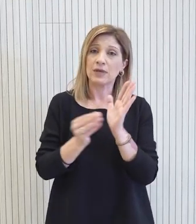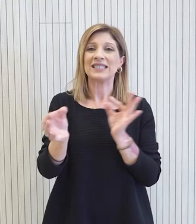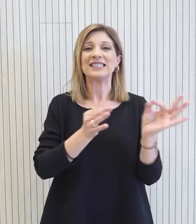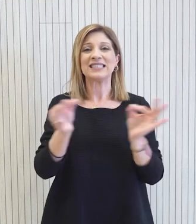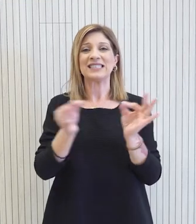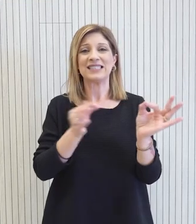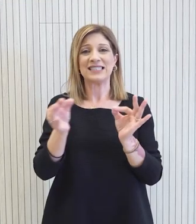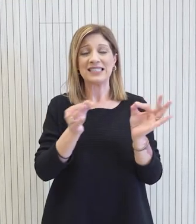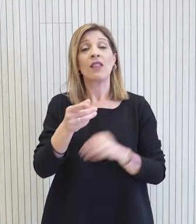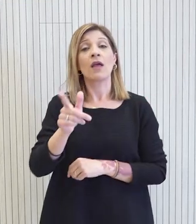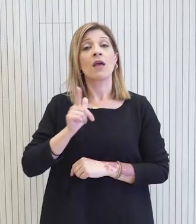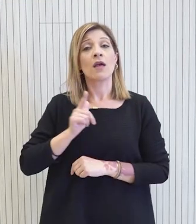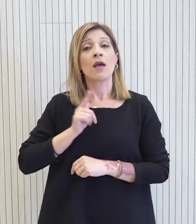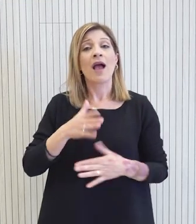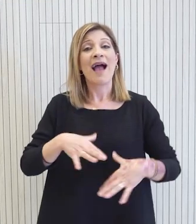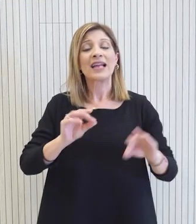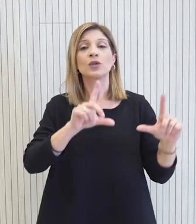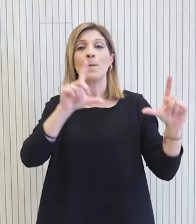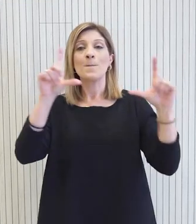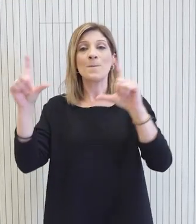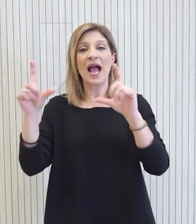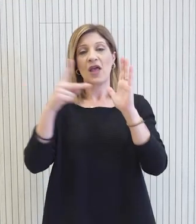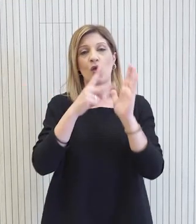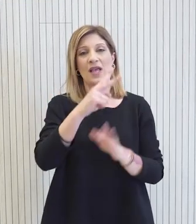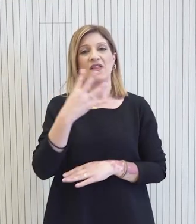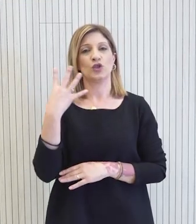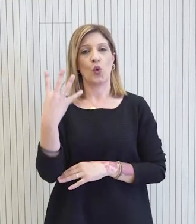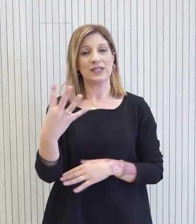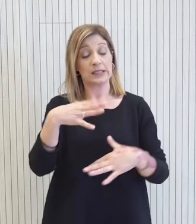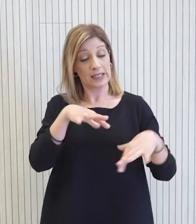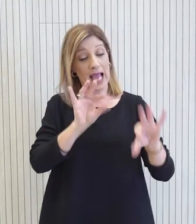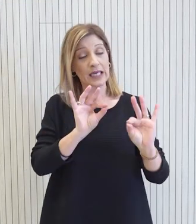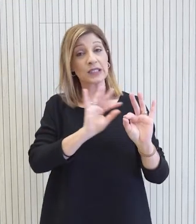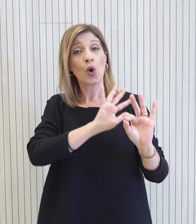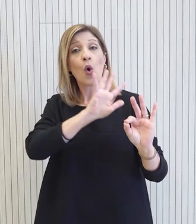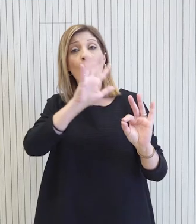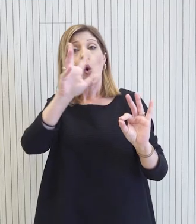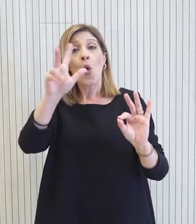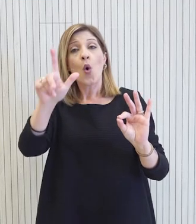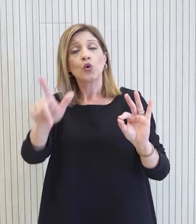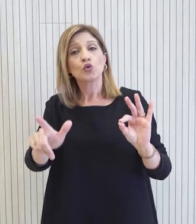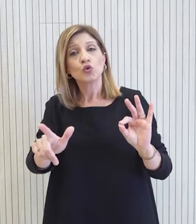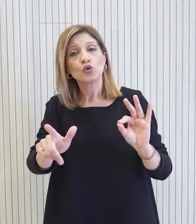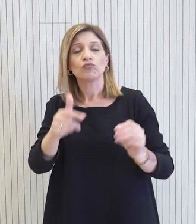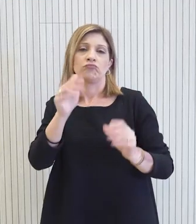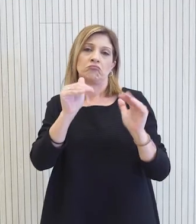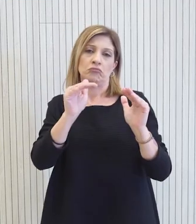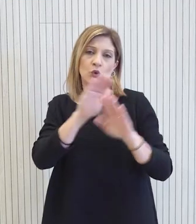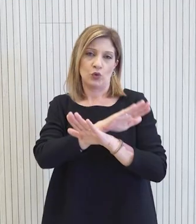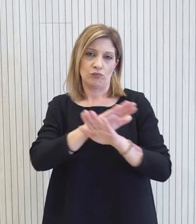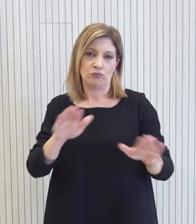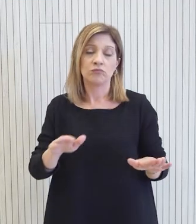το σχέδιο δράσης αναμένονται να αρχίσουν το Μάιο του 2024 και να ολοκληρωθούν στο σύνολό τους μέχρι τον Ιούλιο.